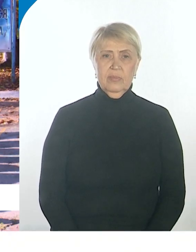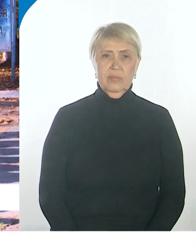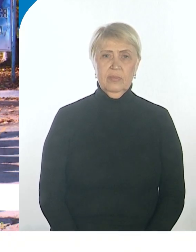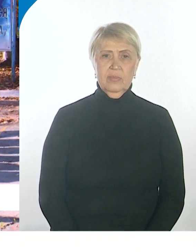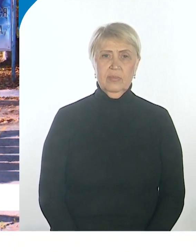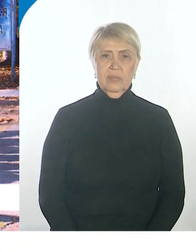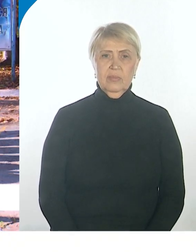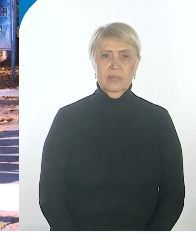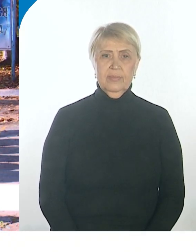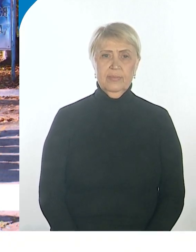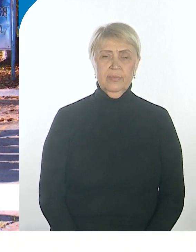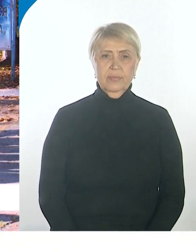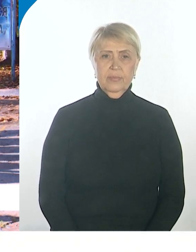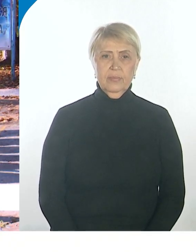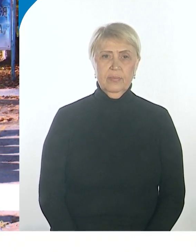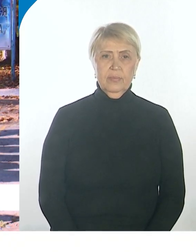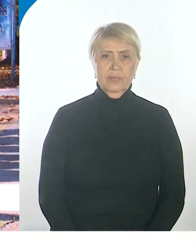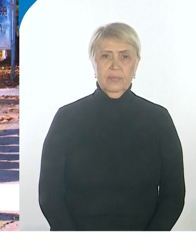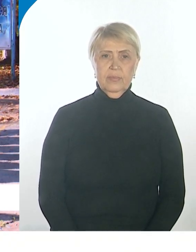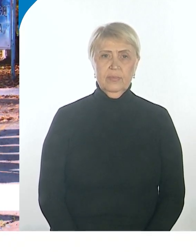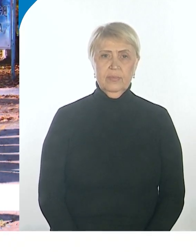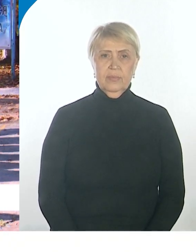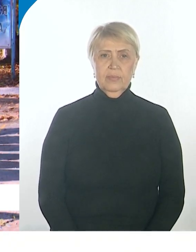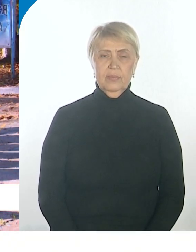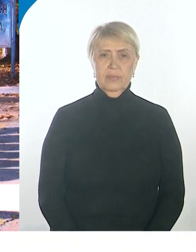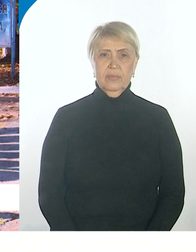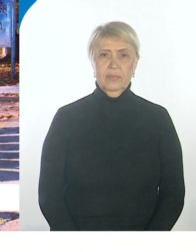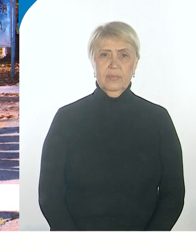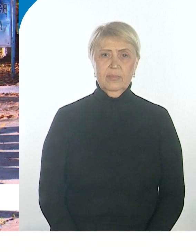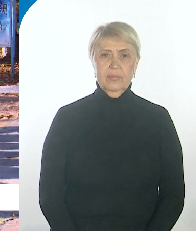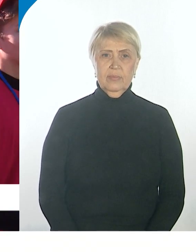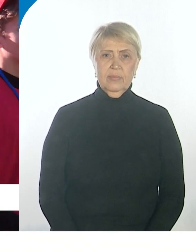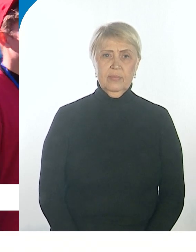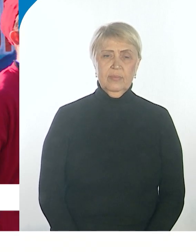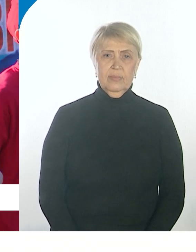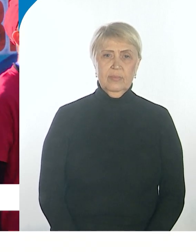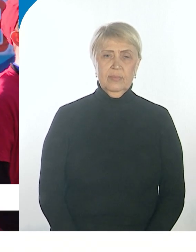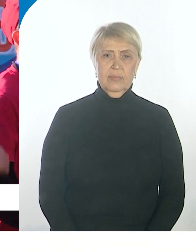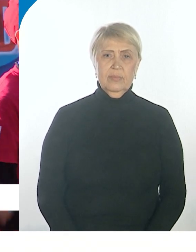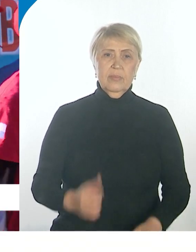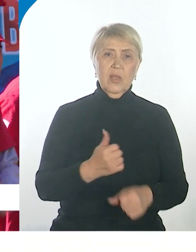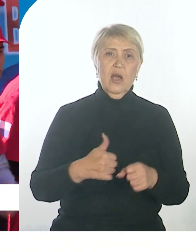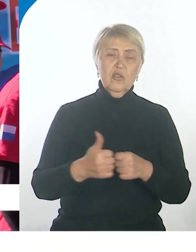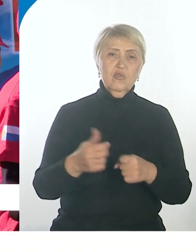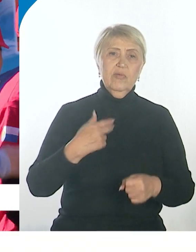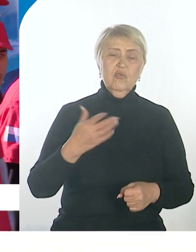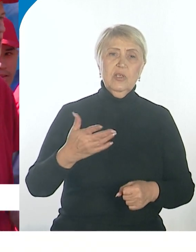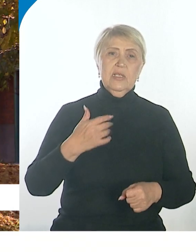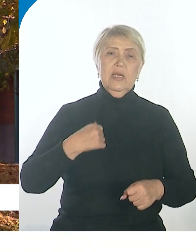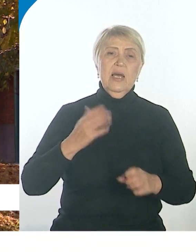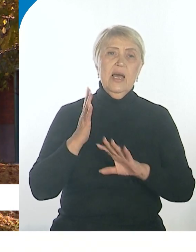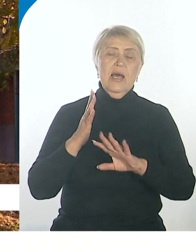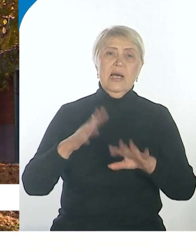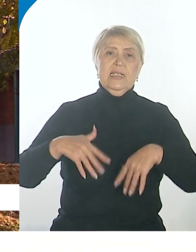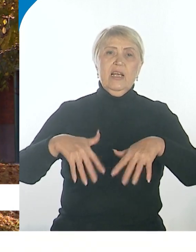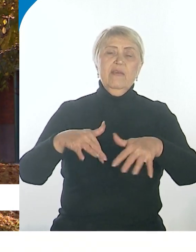любила, про того очень письма берегла. Основы строевой подготовки, инженерного дела,